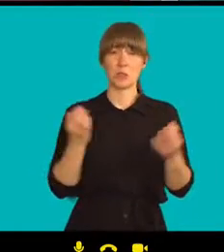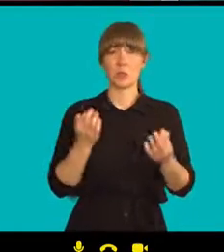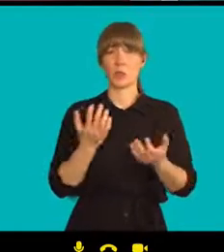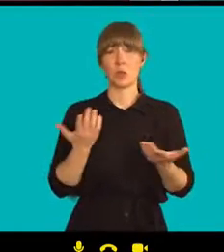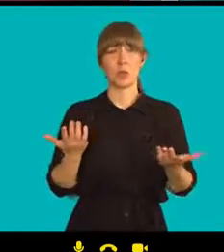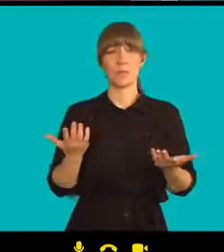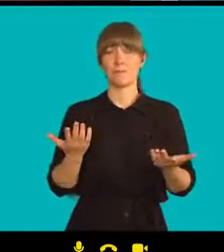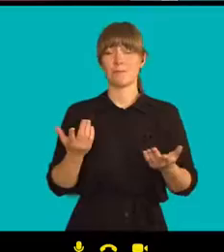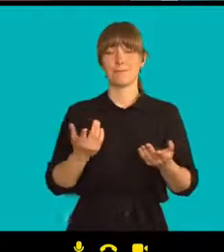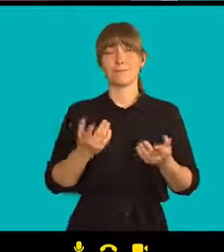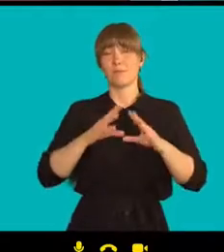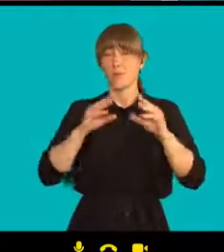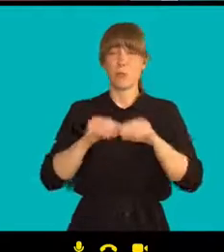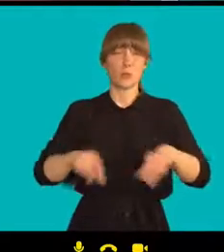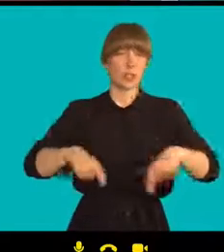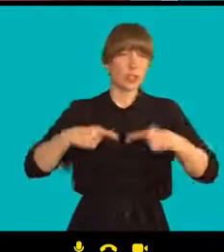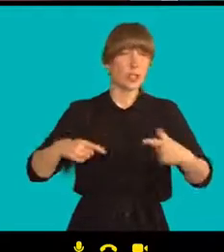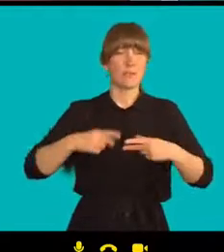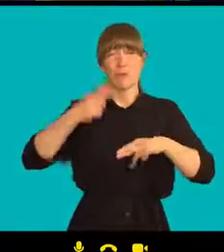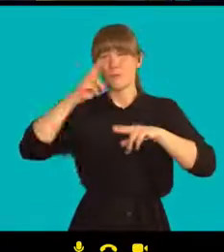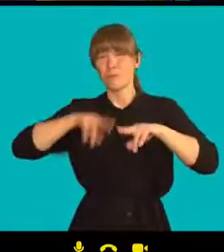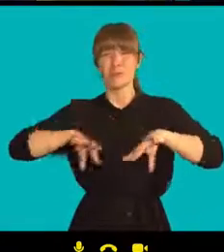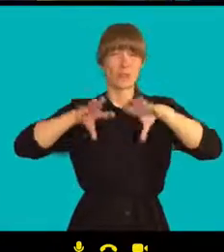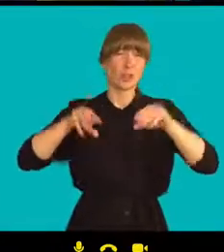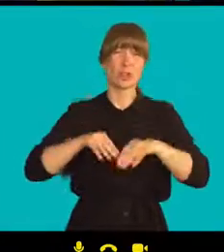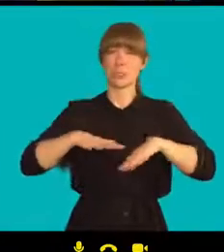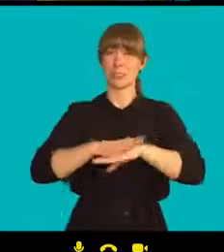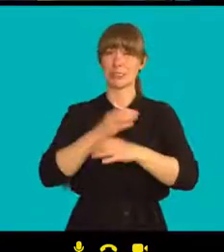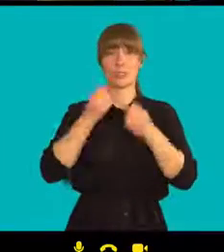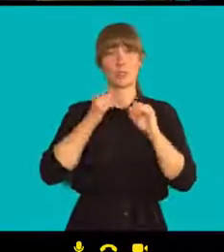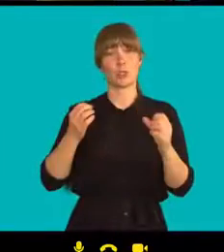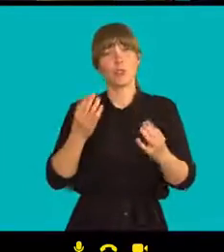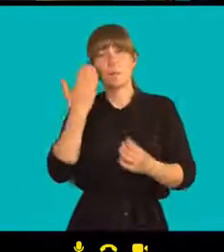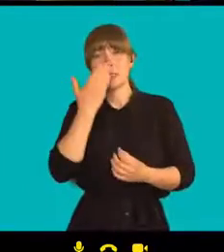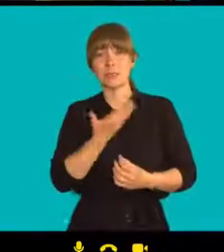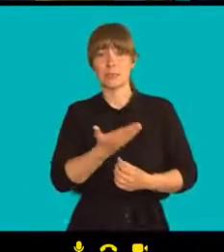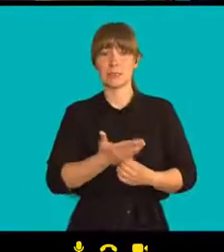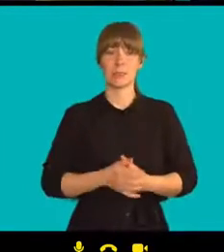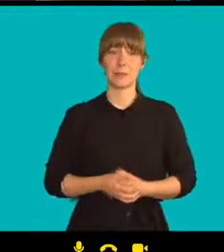skutečně ve všech aspektech života. Já věřím, že